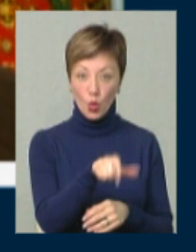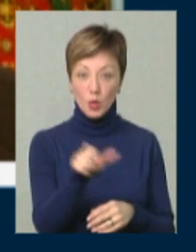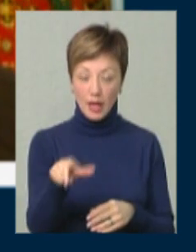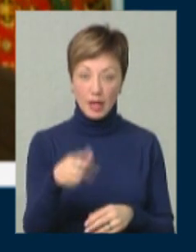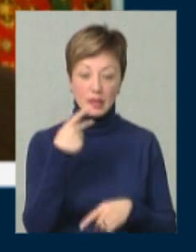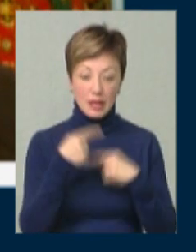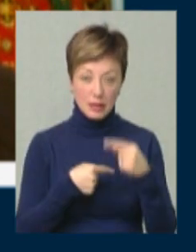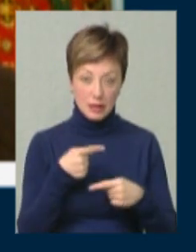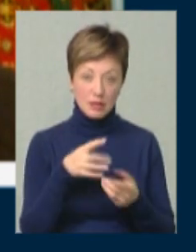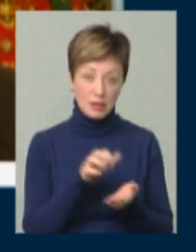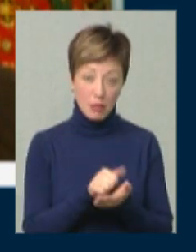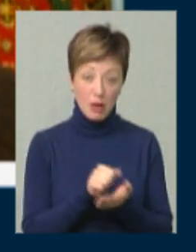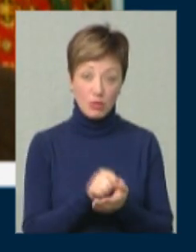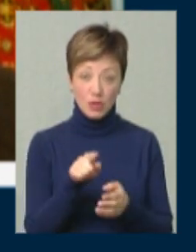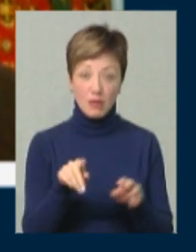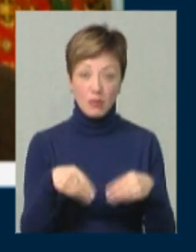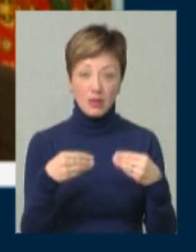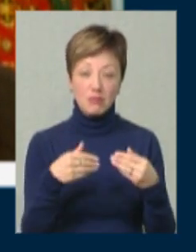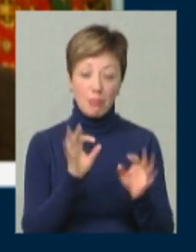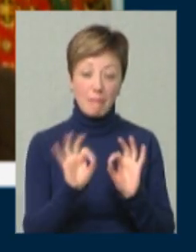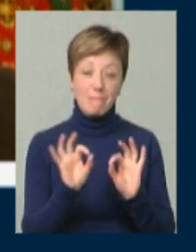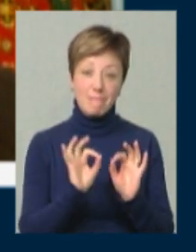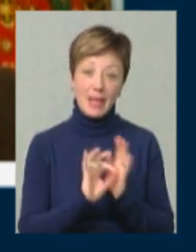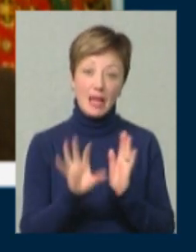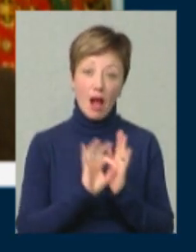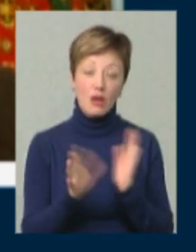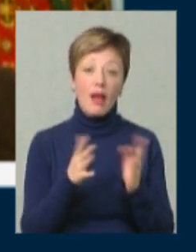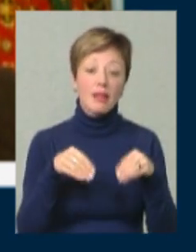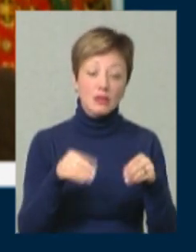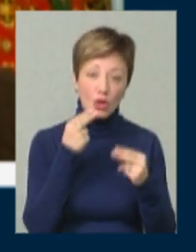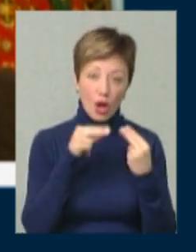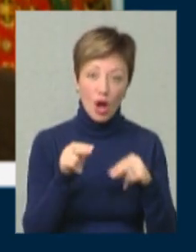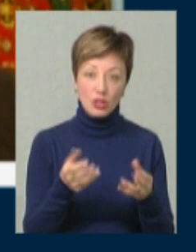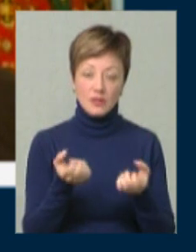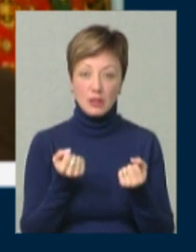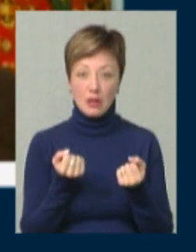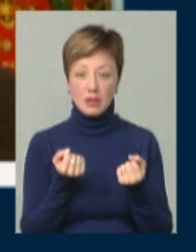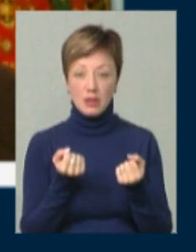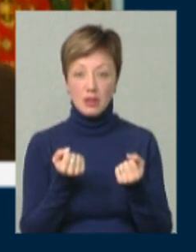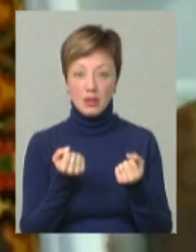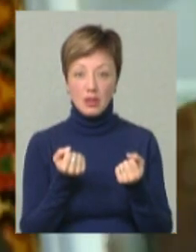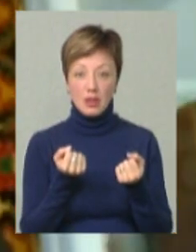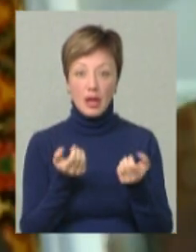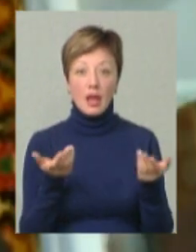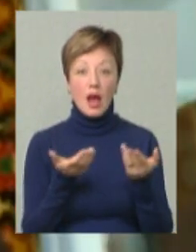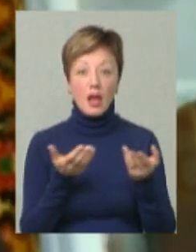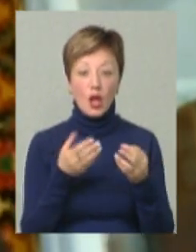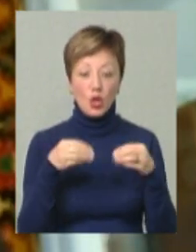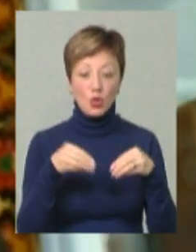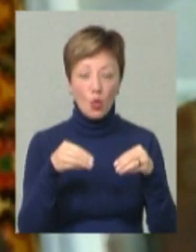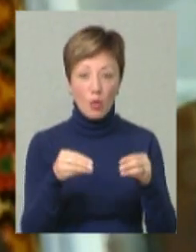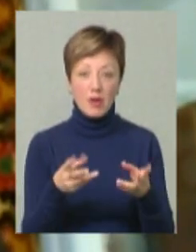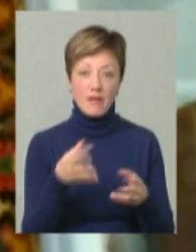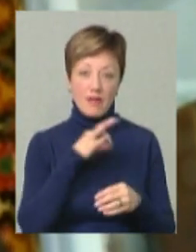традиційно тим займаються, вони вам також підкажуть, яке насіння краще взяти, яке добре